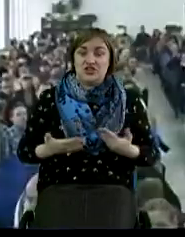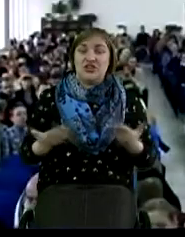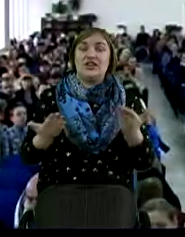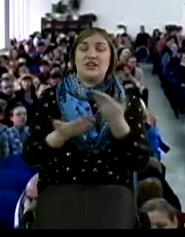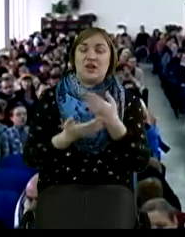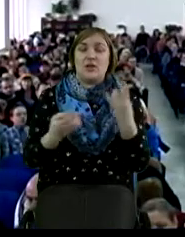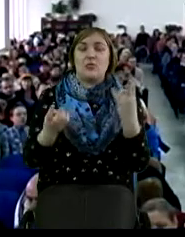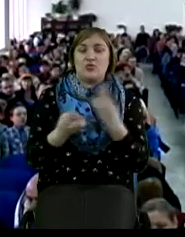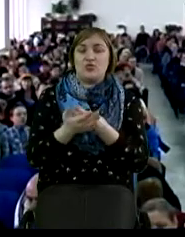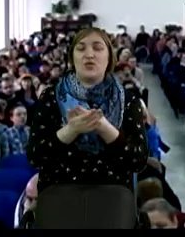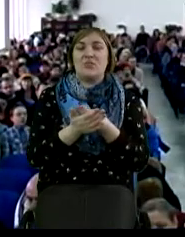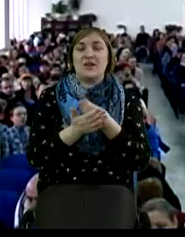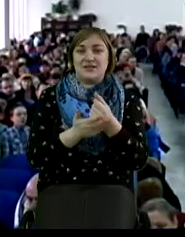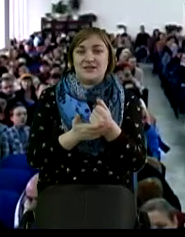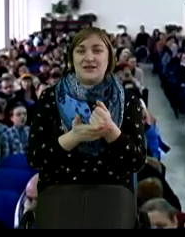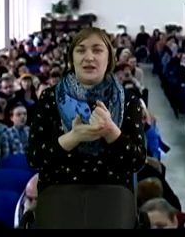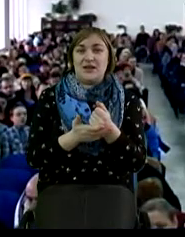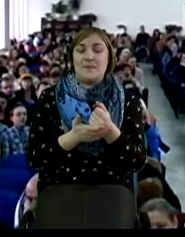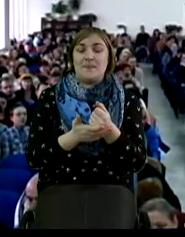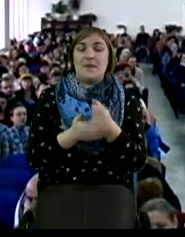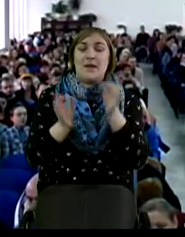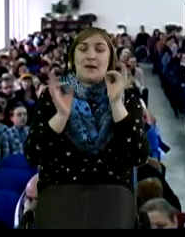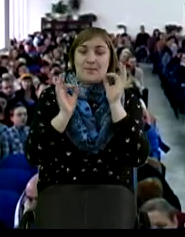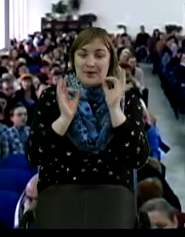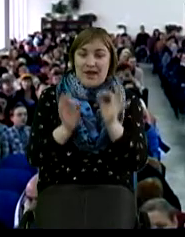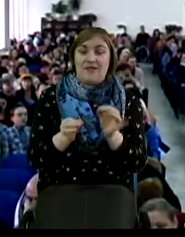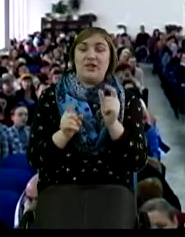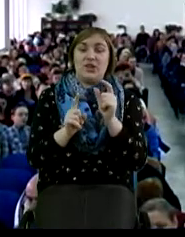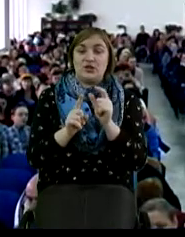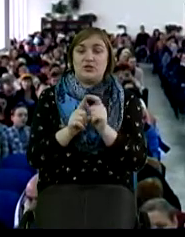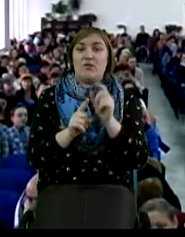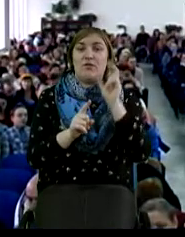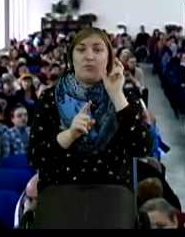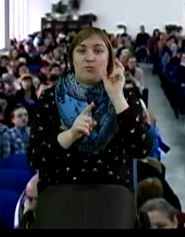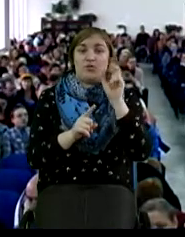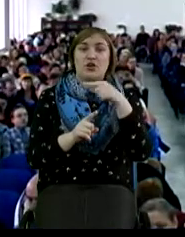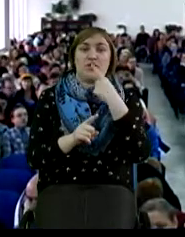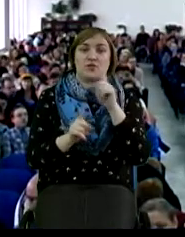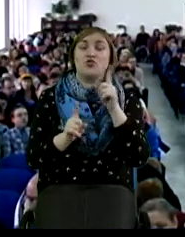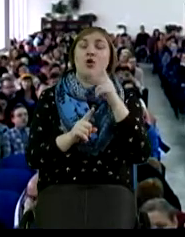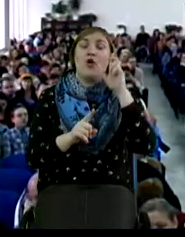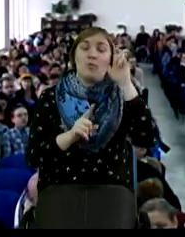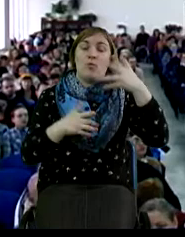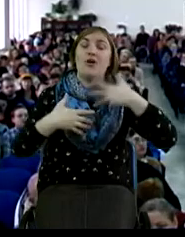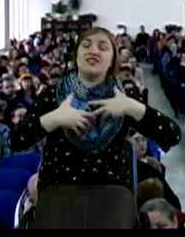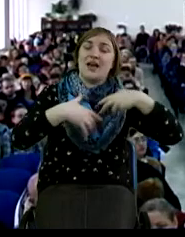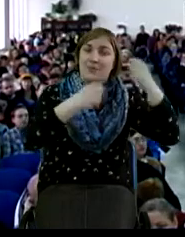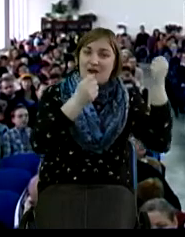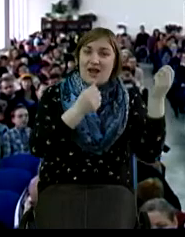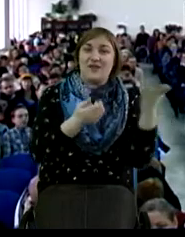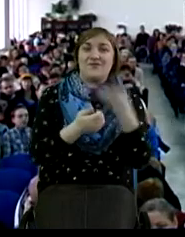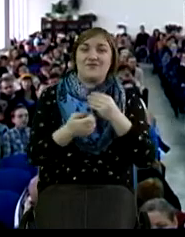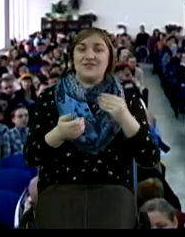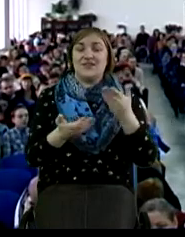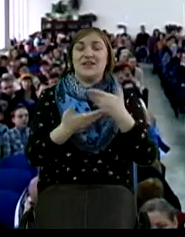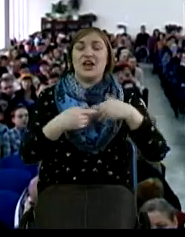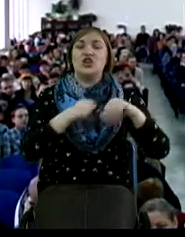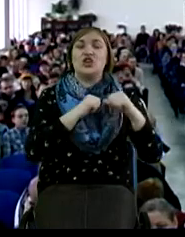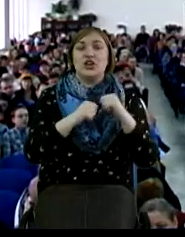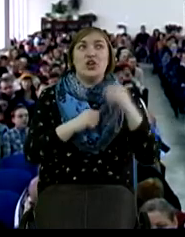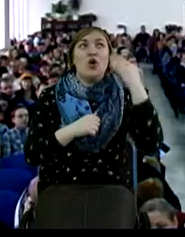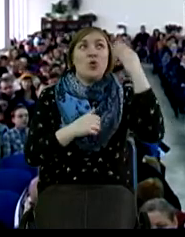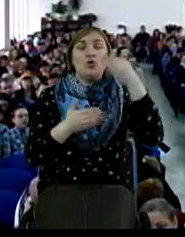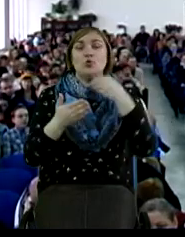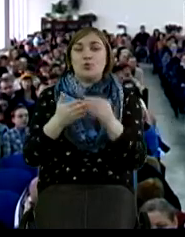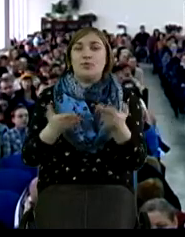платить. Вы знаете, правильно Слово Божие говорит о том, что Бог забрал все наши грехи, Он искупил нас от